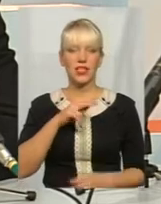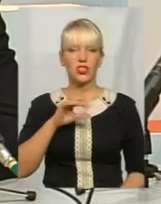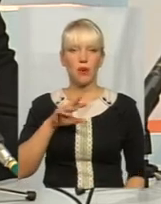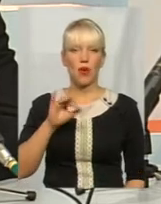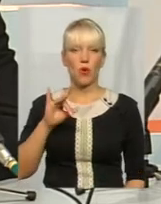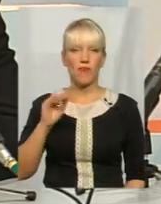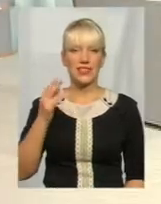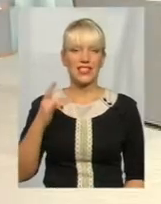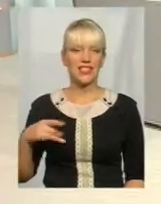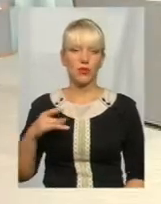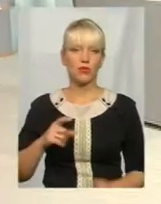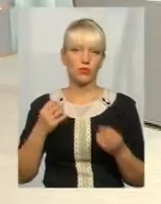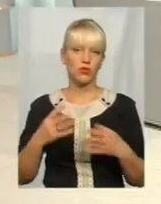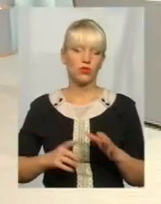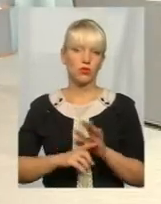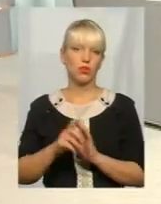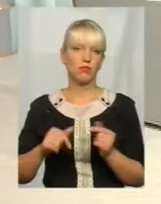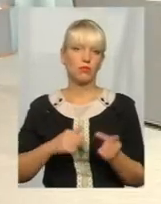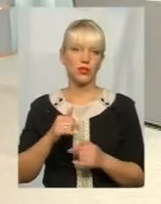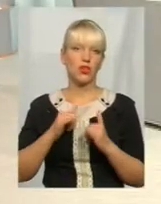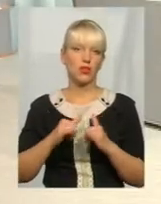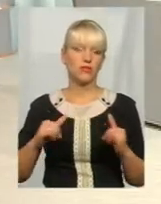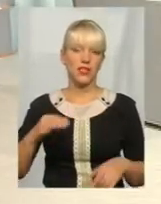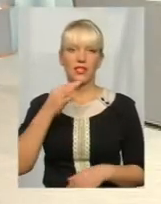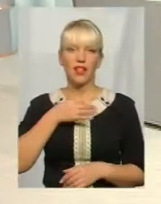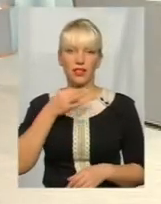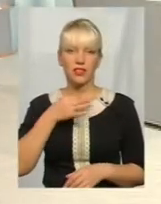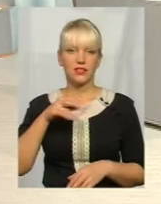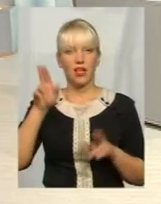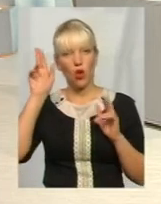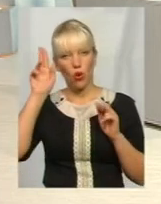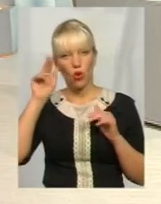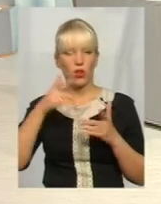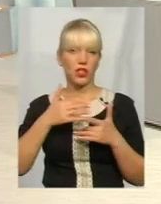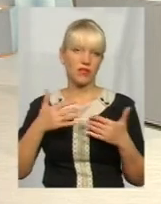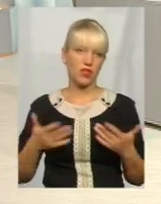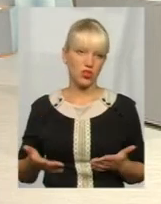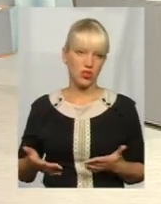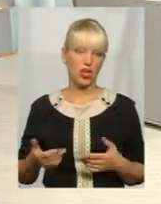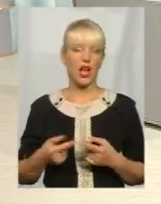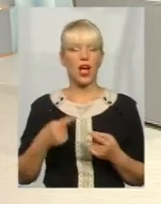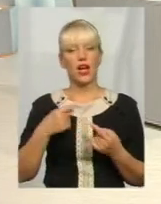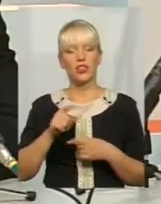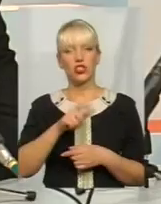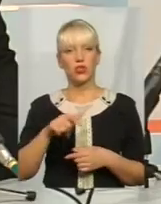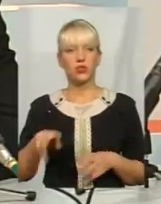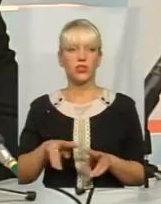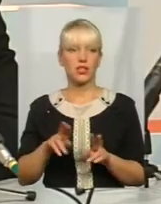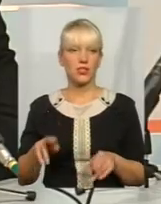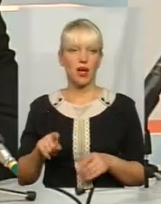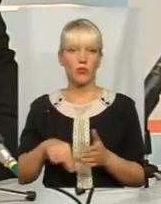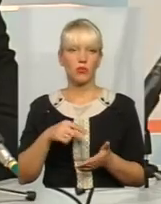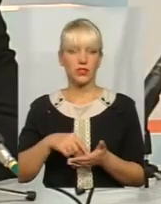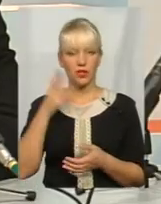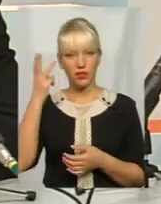районі, просто розпочали бізнес з розведення кіс, кроликів і таке інше. Інші люди так само, от в місті